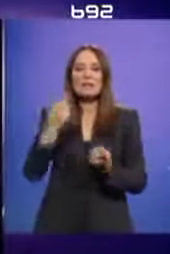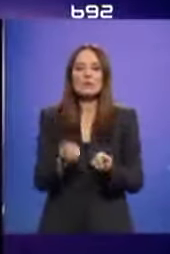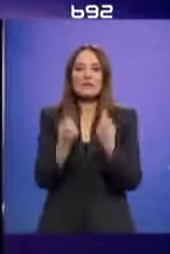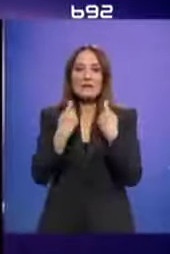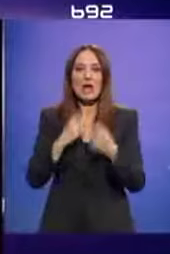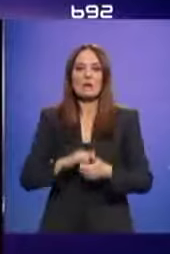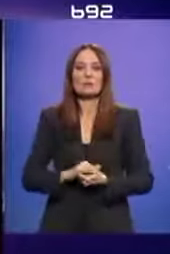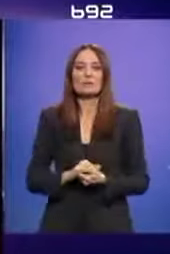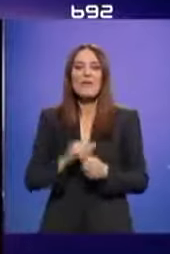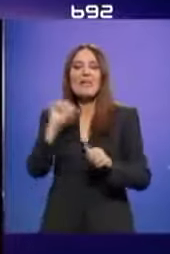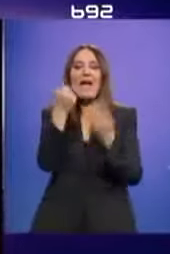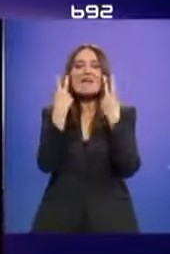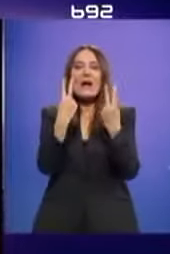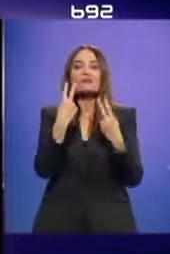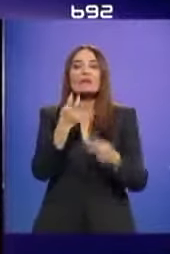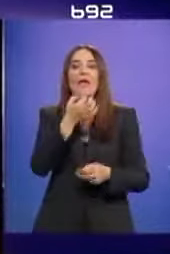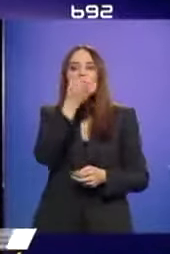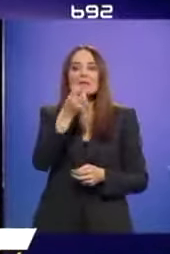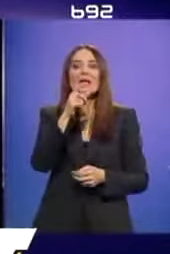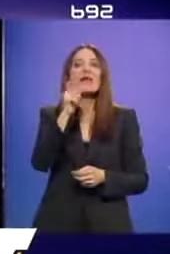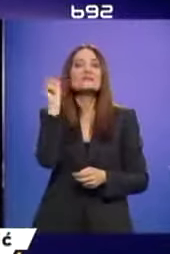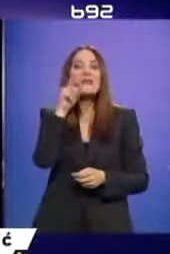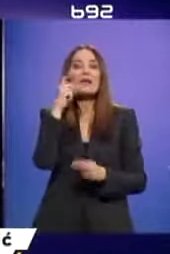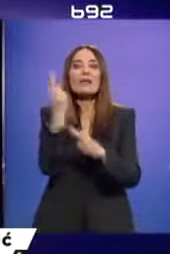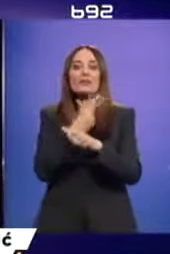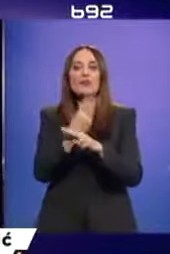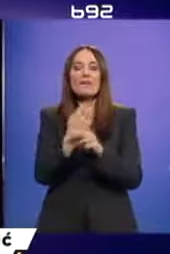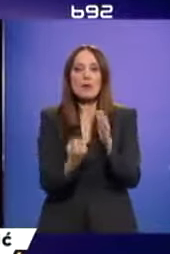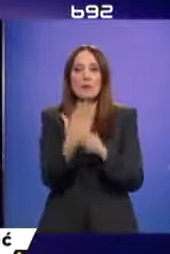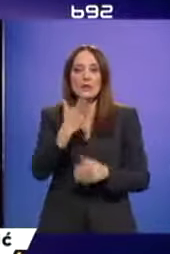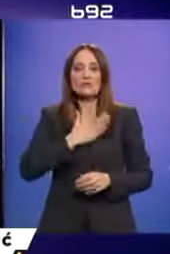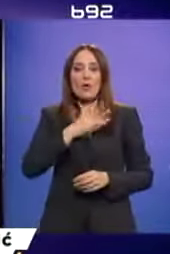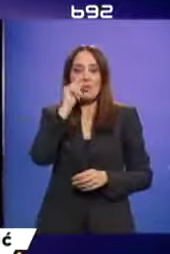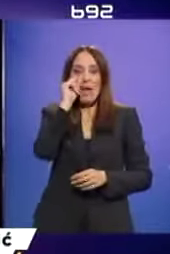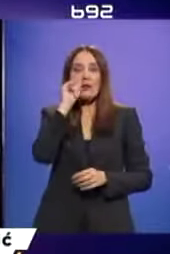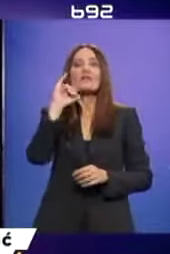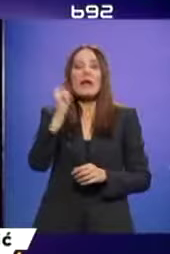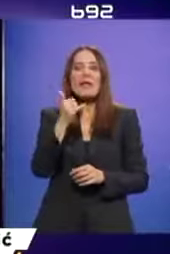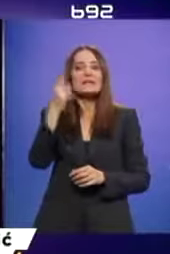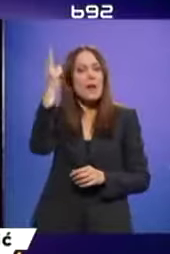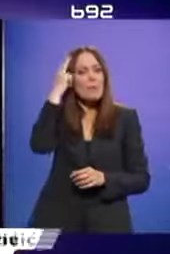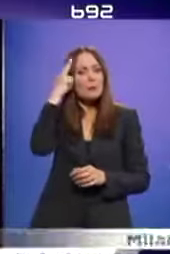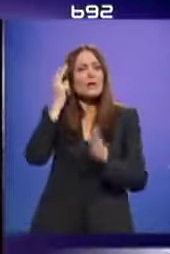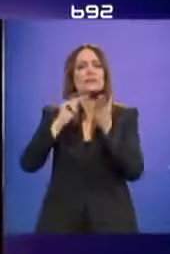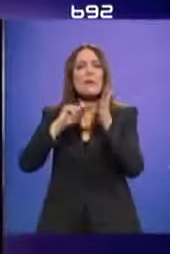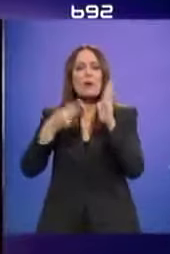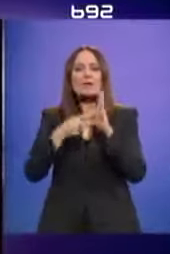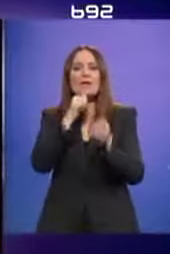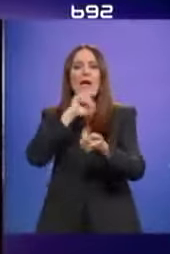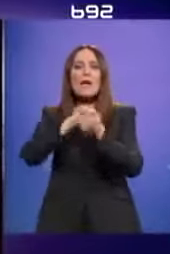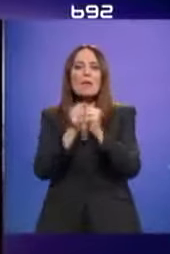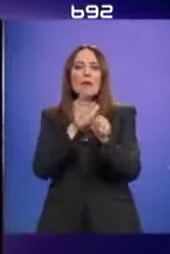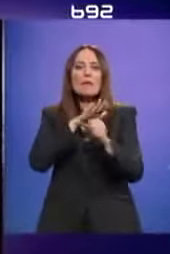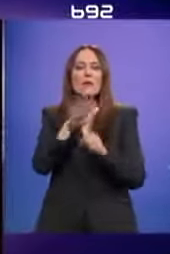Rožanstvu. Najvažnije pitanje svake države za obstanak sobstvenog naroda jeste populacija neopolitika i borba